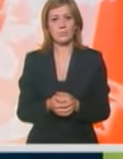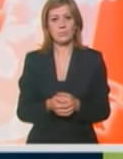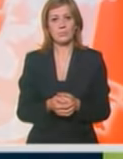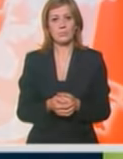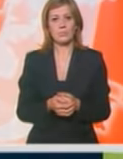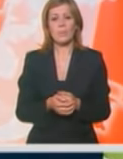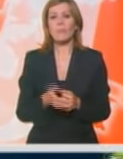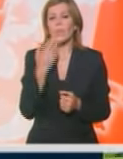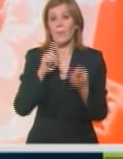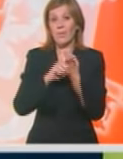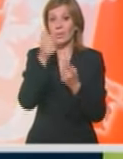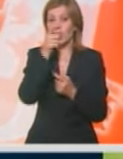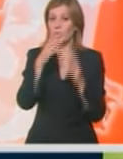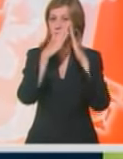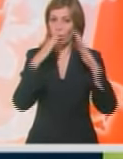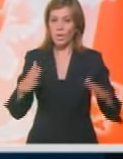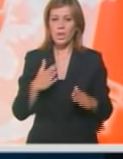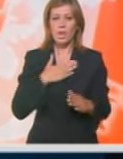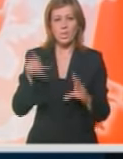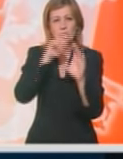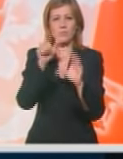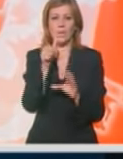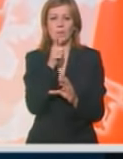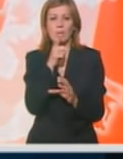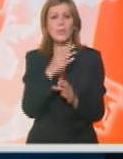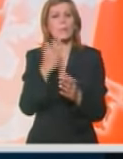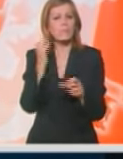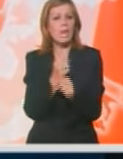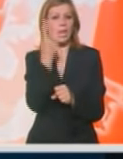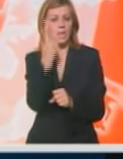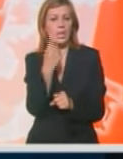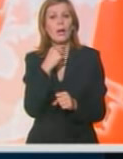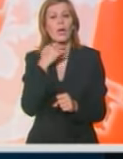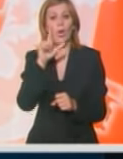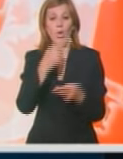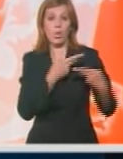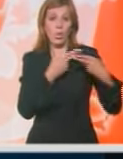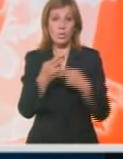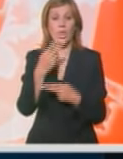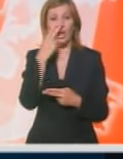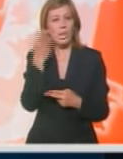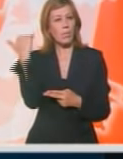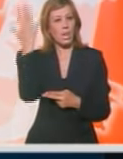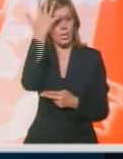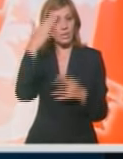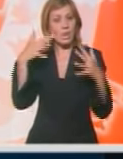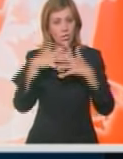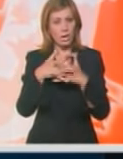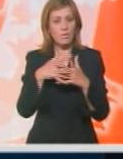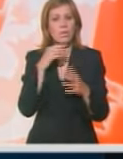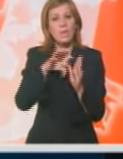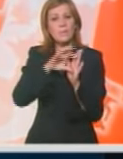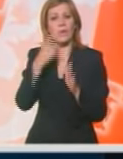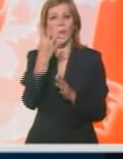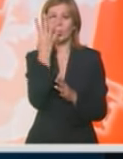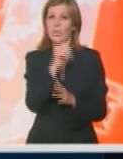Bez obzira što su oni domaćini, naš cilj je da postignemo makar jedan gol u gostima. Gledao sam prethodne Partizanove utakmice izdvojio